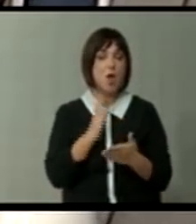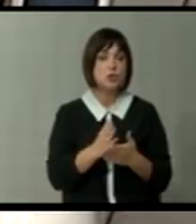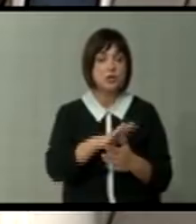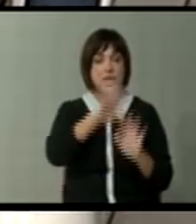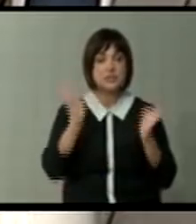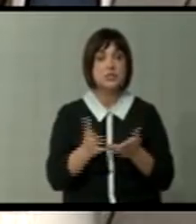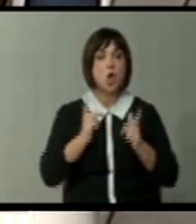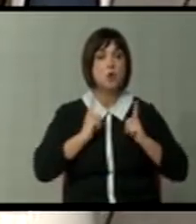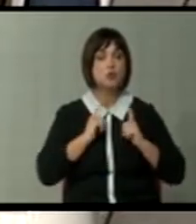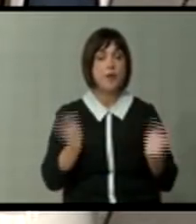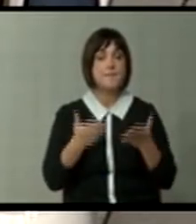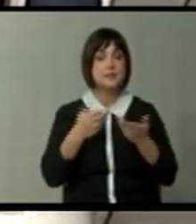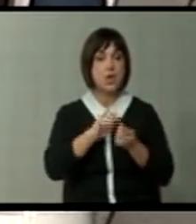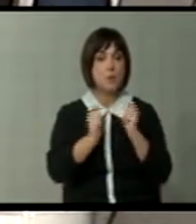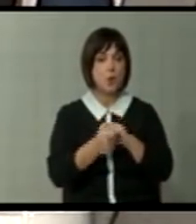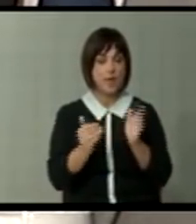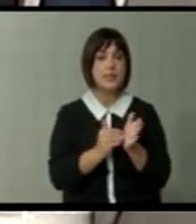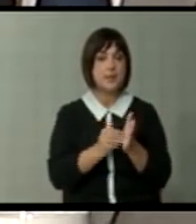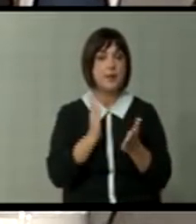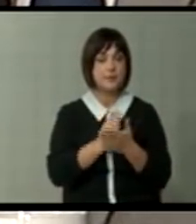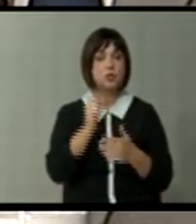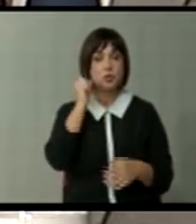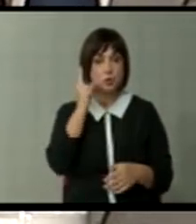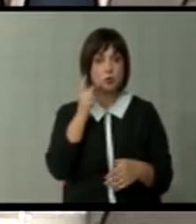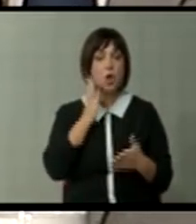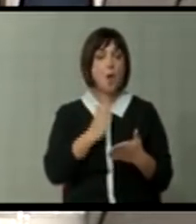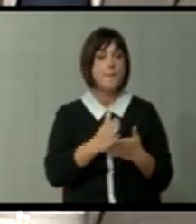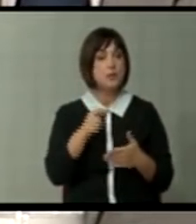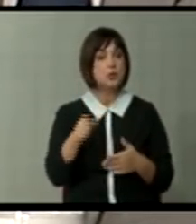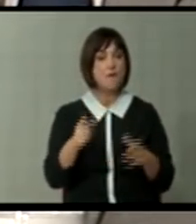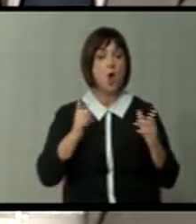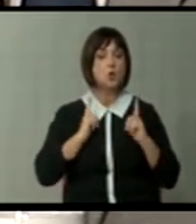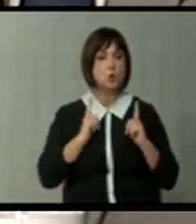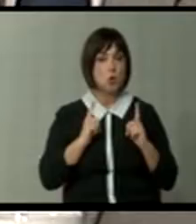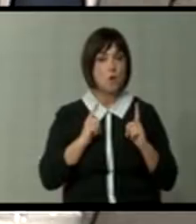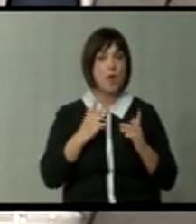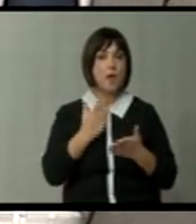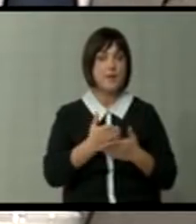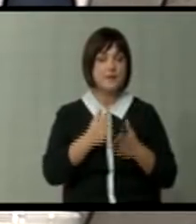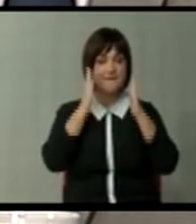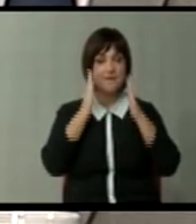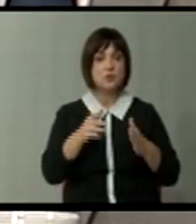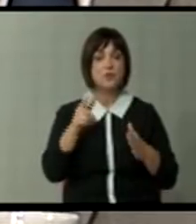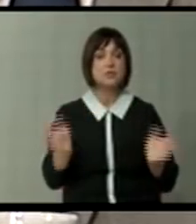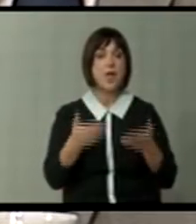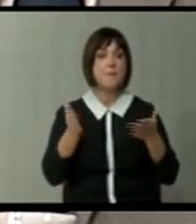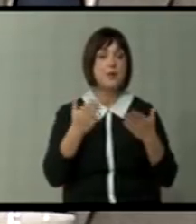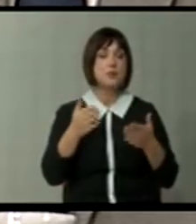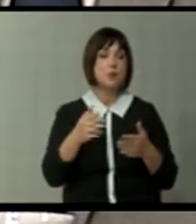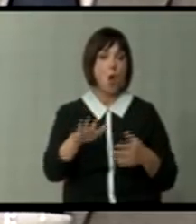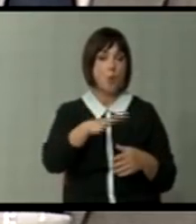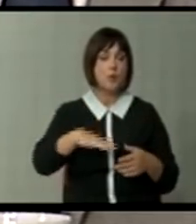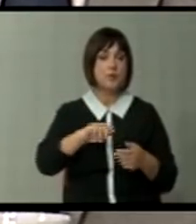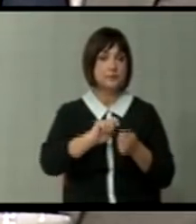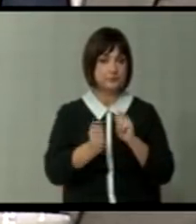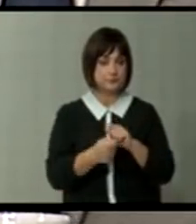Сите очекувааа по-брзи промени и требаше да се случат, бидејќи тоа беше очекувањата, тоа и беае ветувањата за по-брзи промени во обштеството